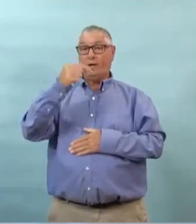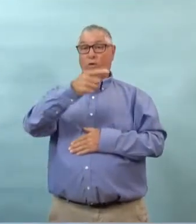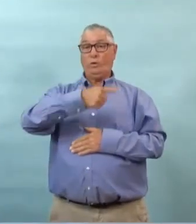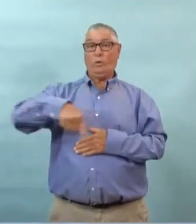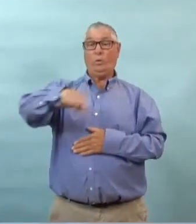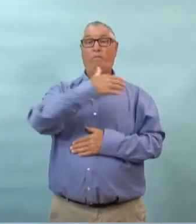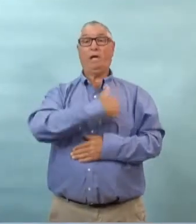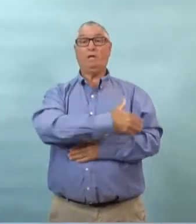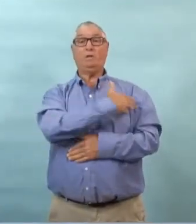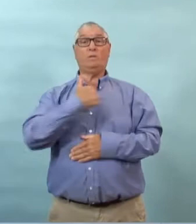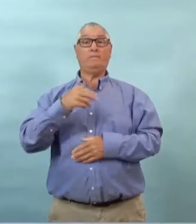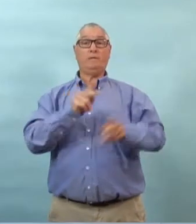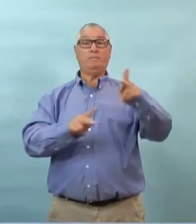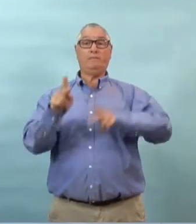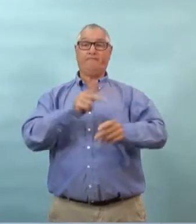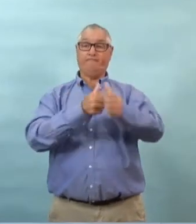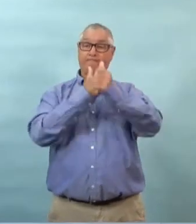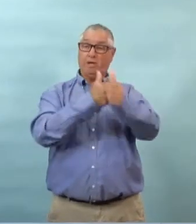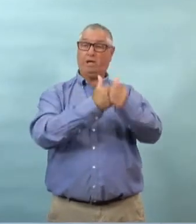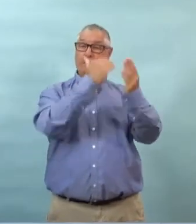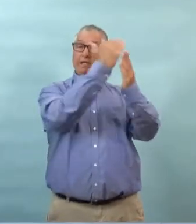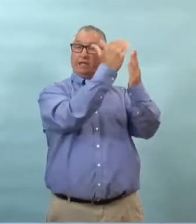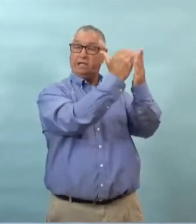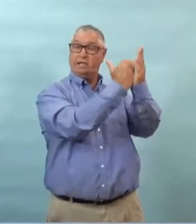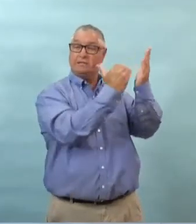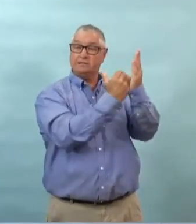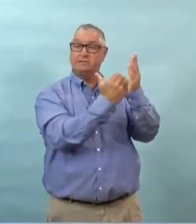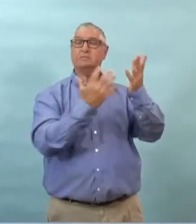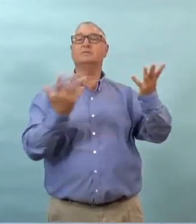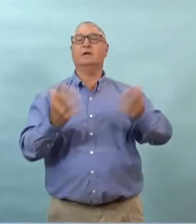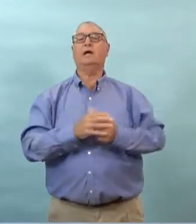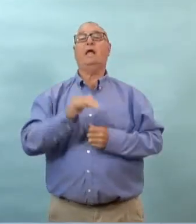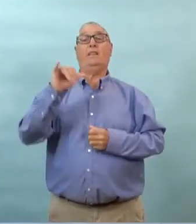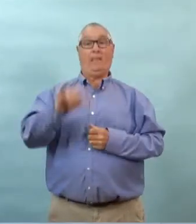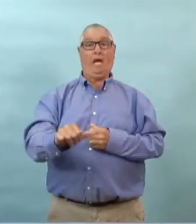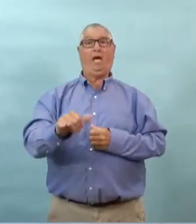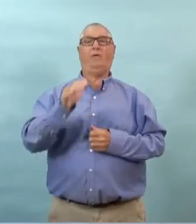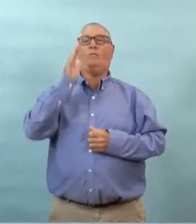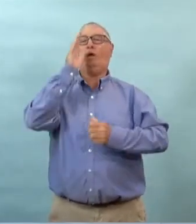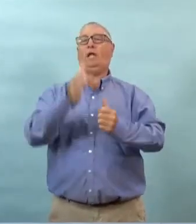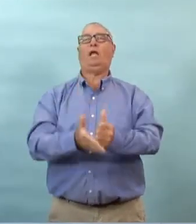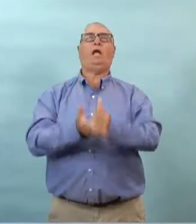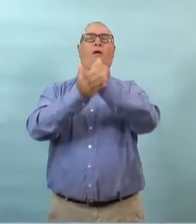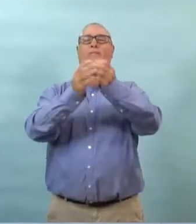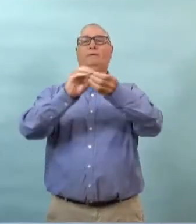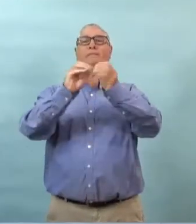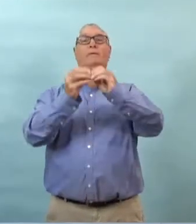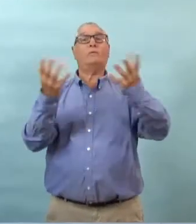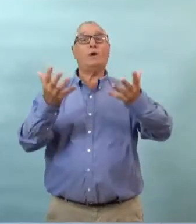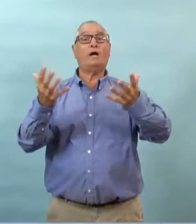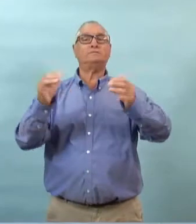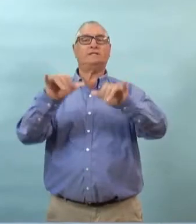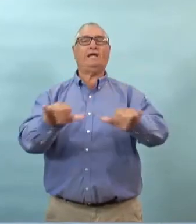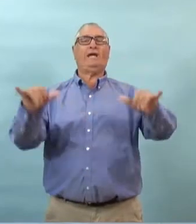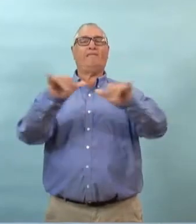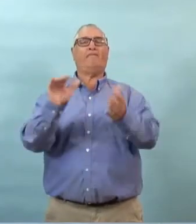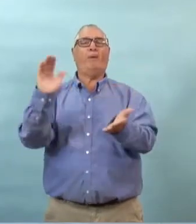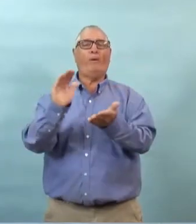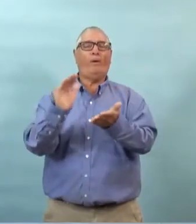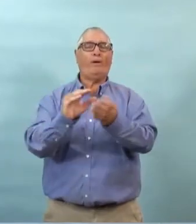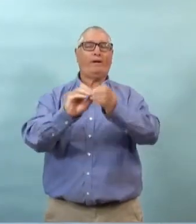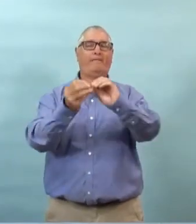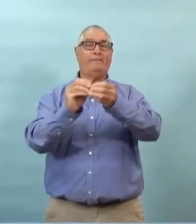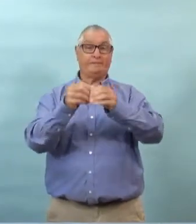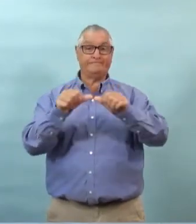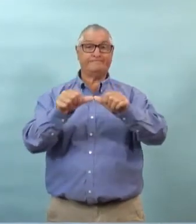conformité il faut se rappeler que les manitobains sont un élément clé dans cette recette qui a fait que le manitoba à un